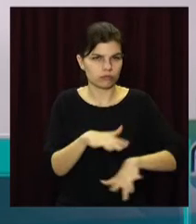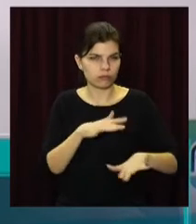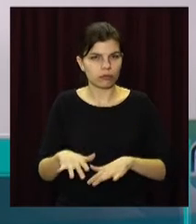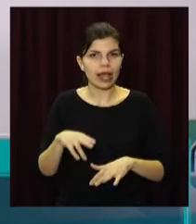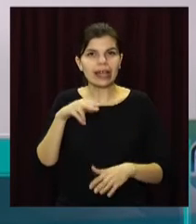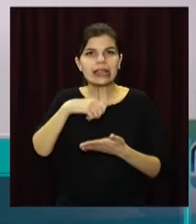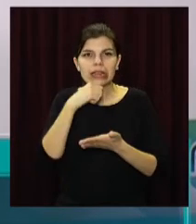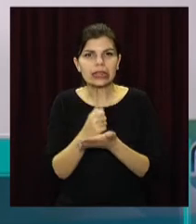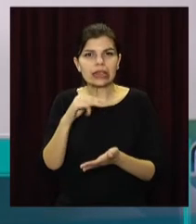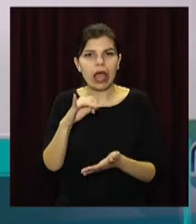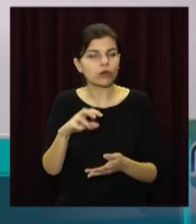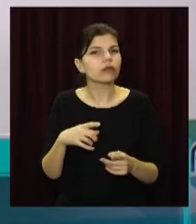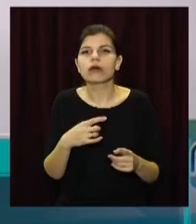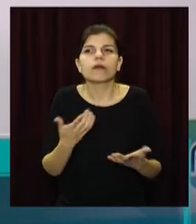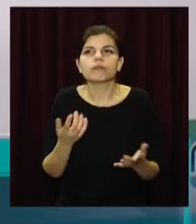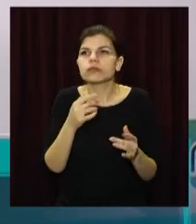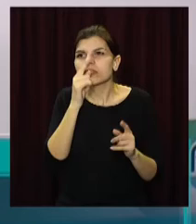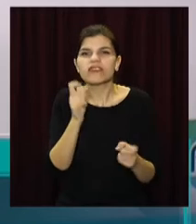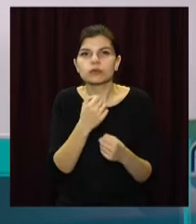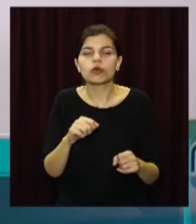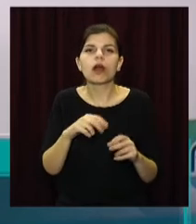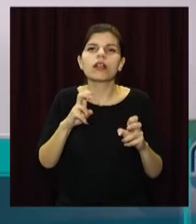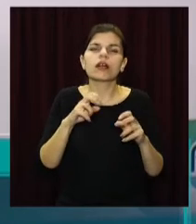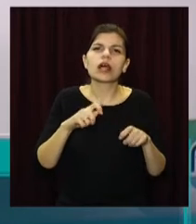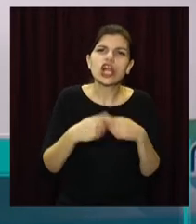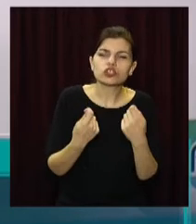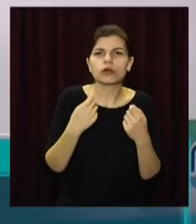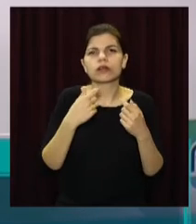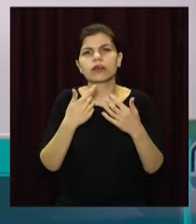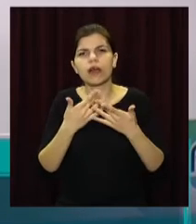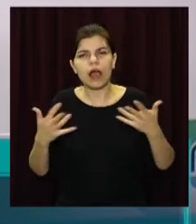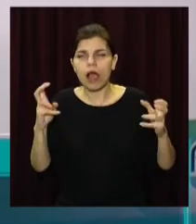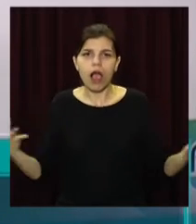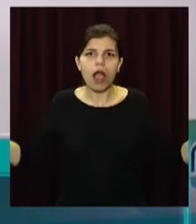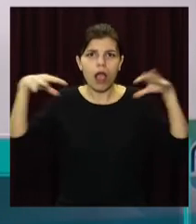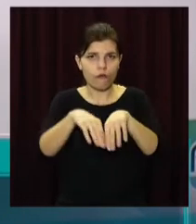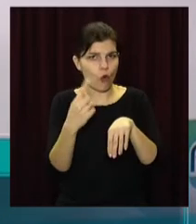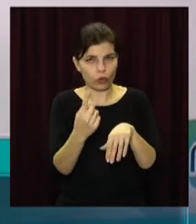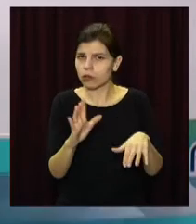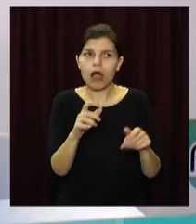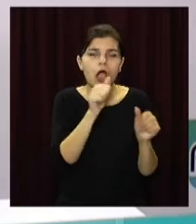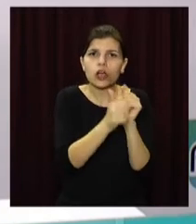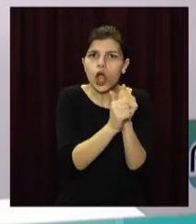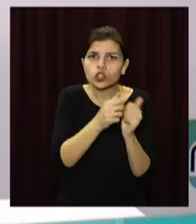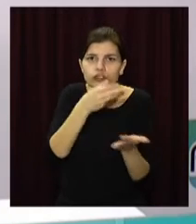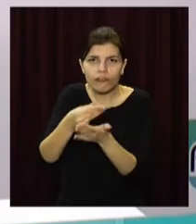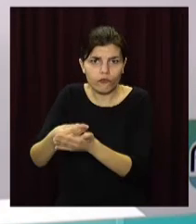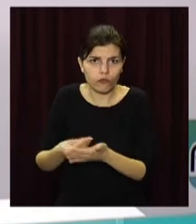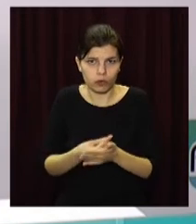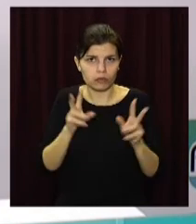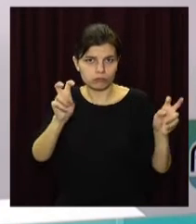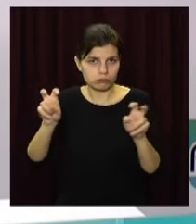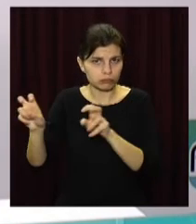Нельзя зібрати дітей з усіми складностями, нарушеннями в розвиті в одну групу і підатися привити їм соціальні